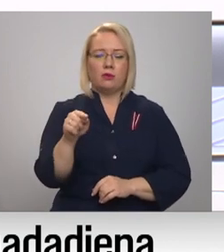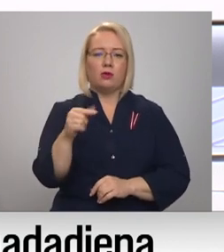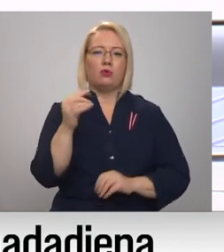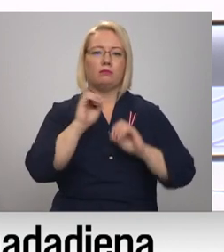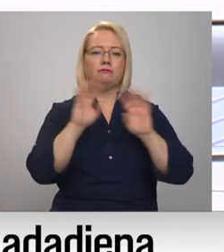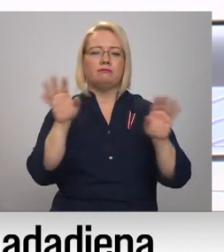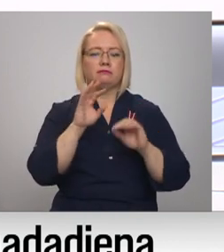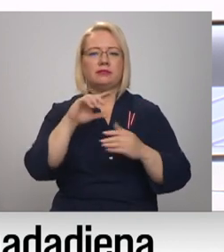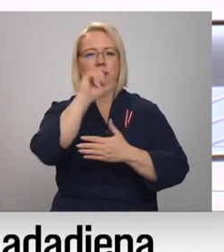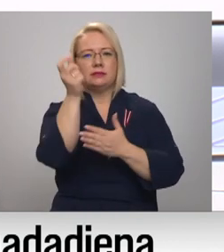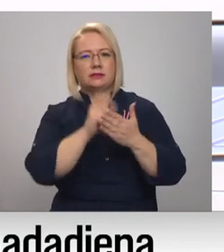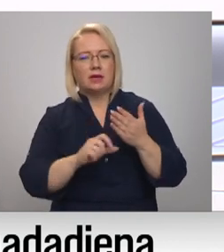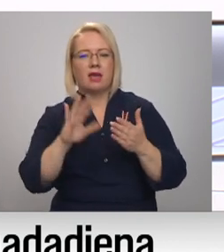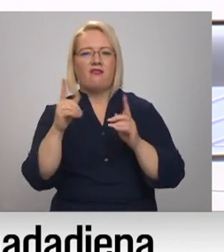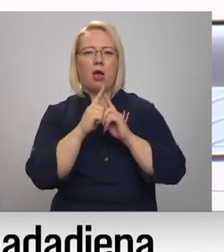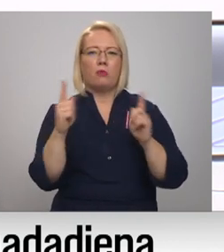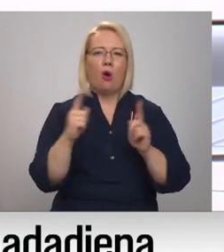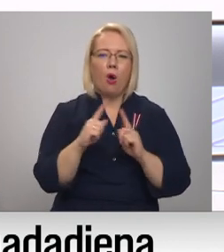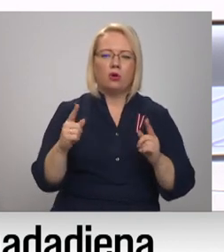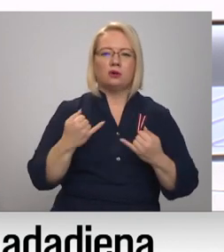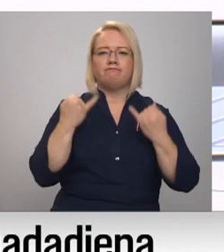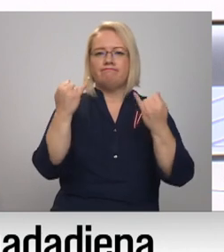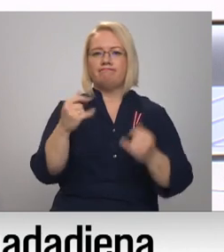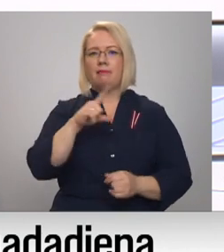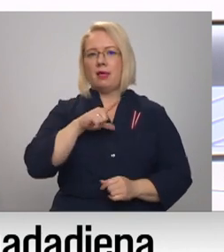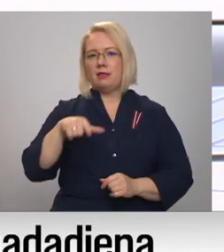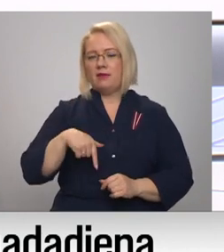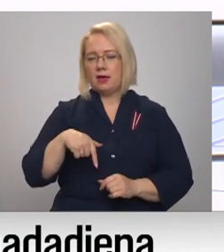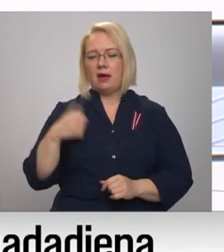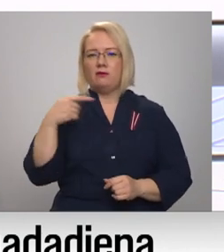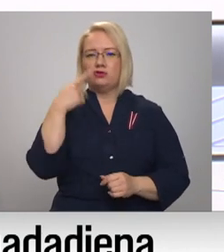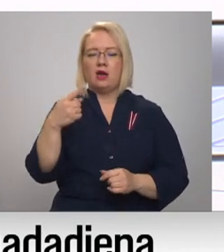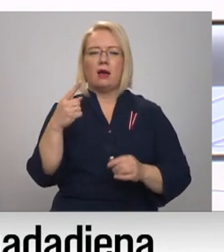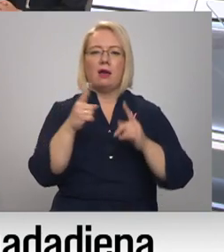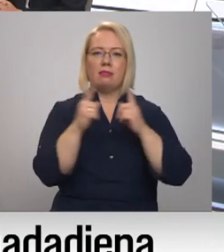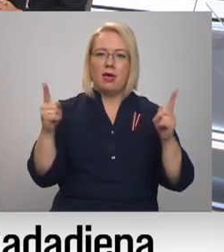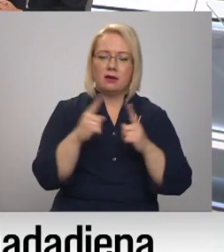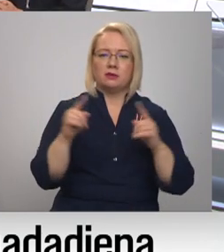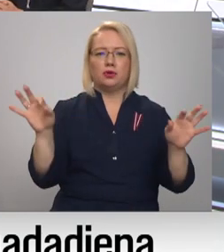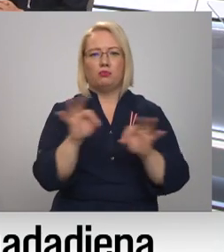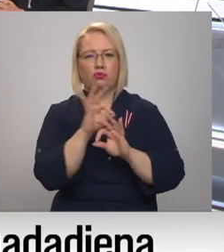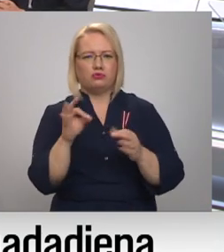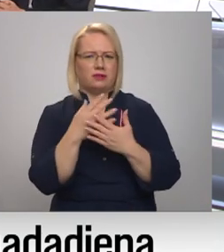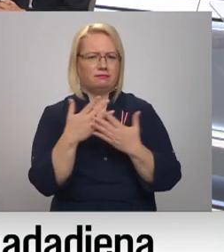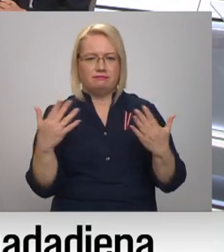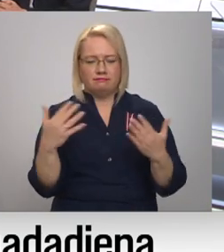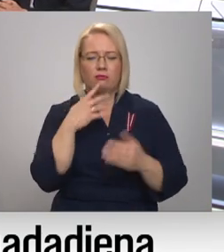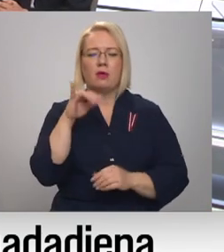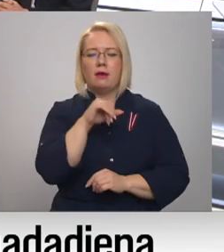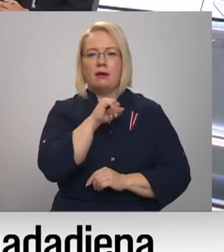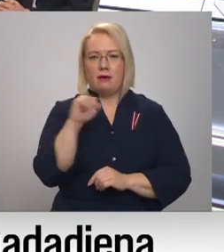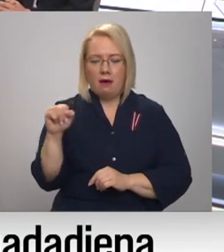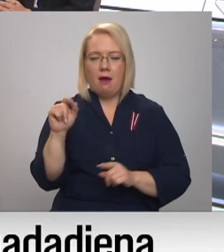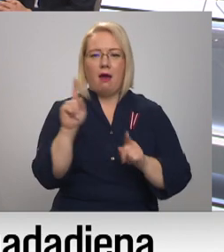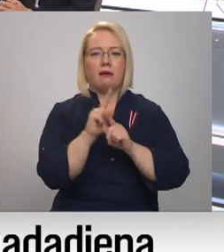dzējas vai prozes rindas veltījums Latvijai. Tātad gan teksti, gan mūzika. Jā. Nu vēlams noteikti arī garām ejot